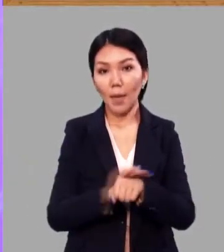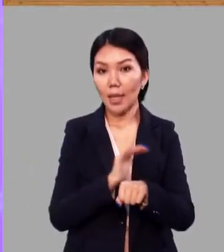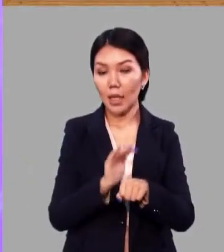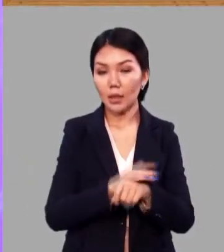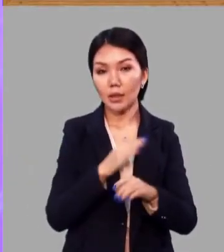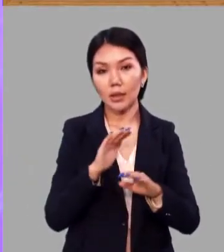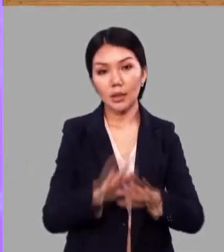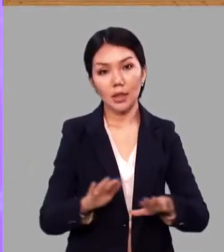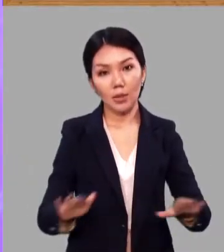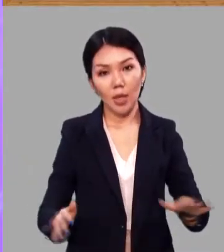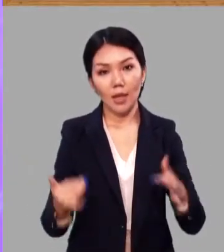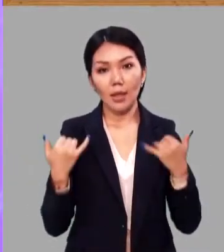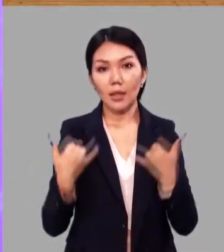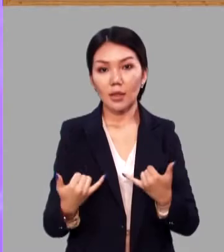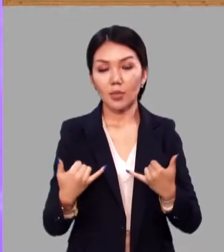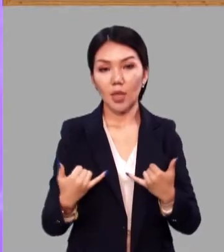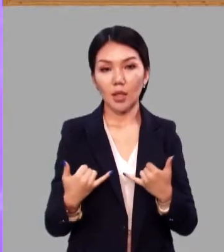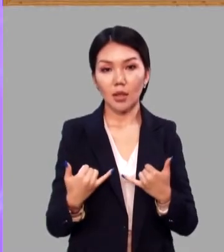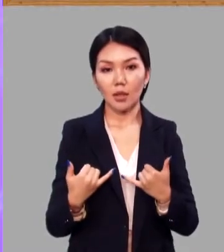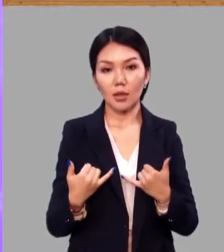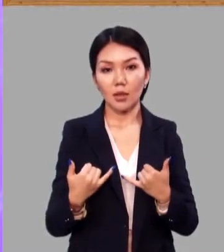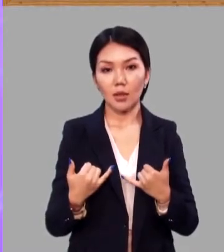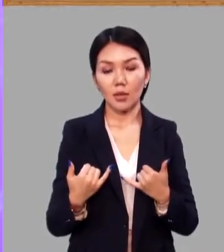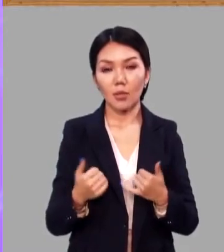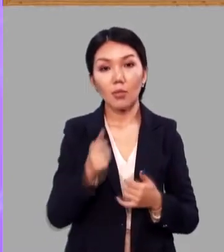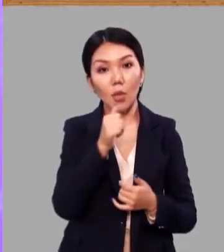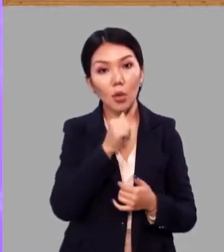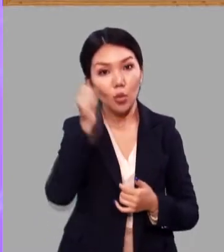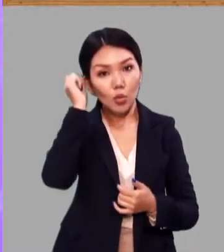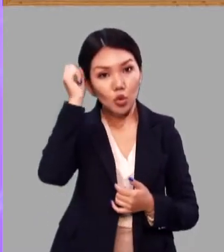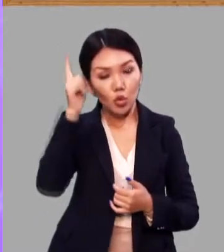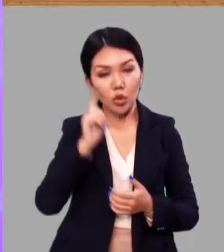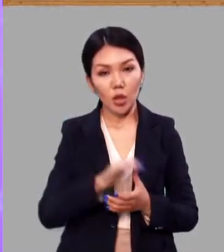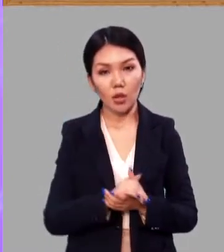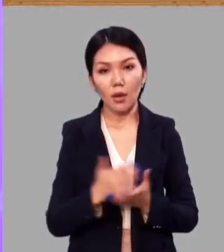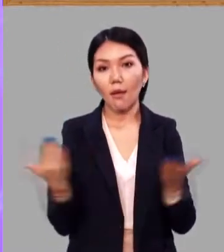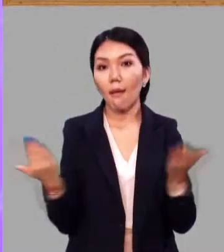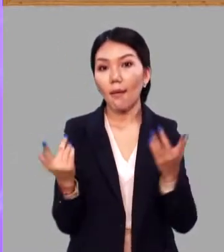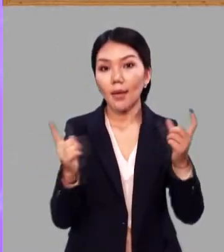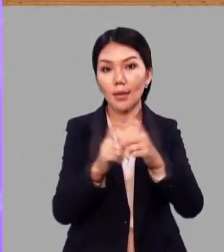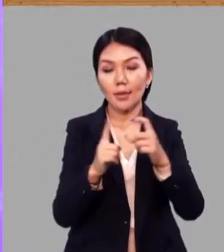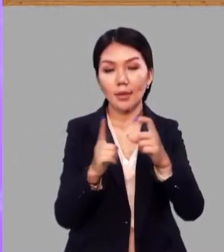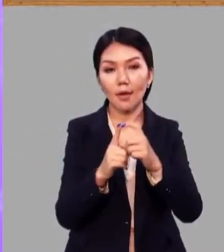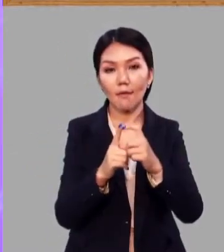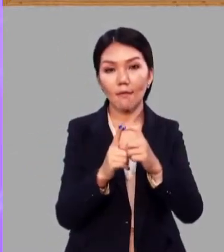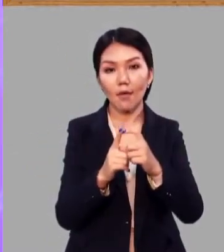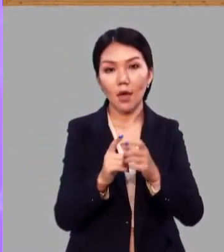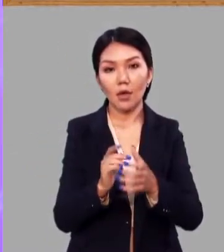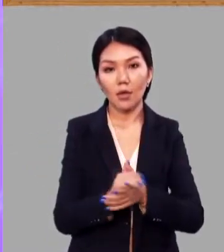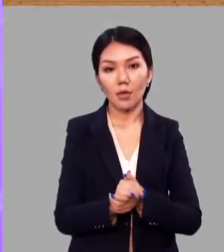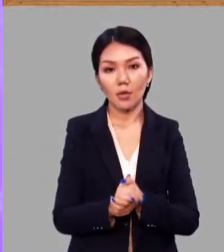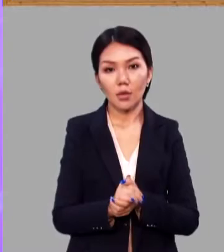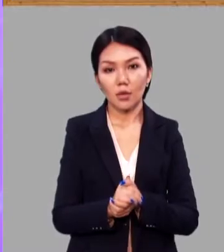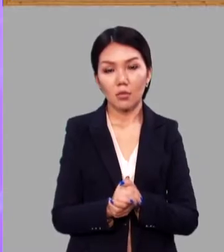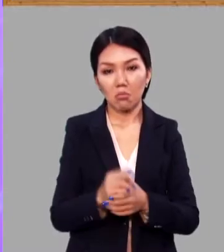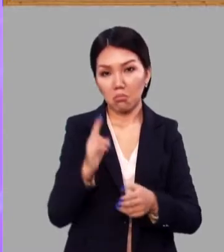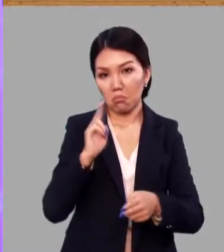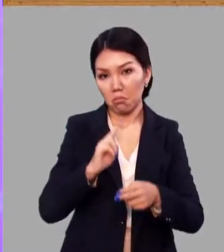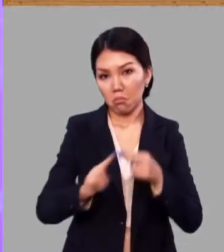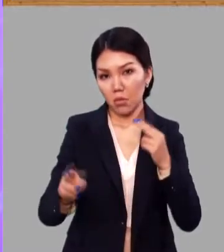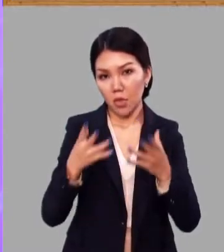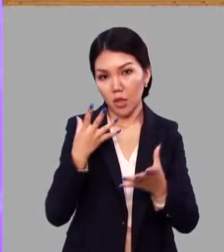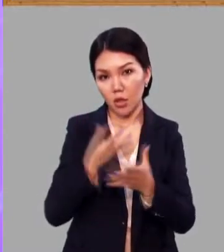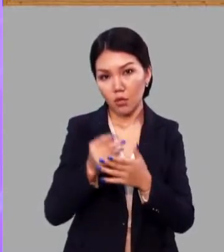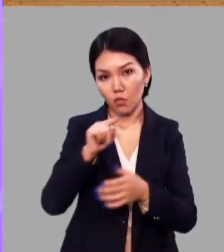Молодцы, ребята! А теперь догадайтесь, какие слова потеряли свой